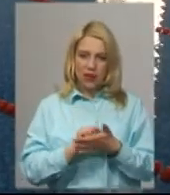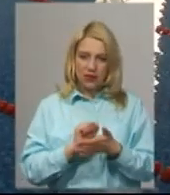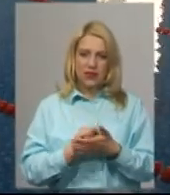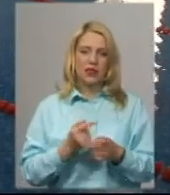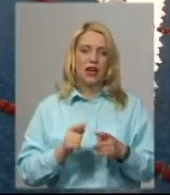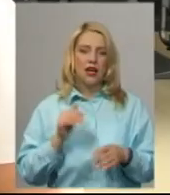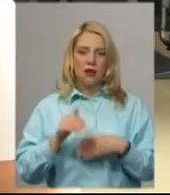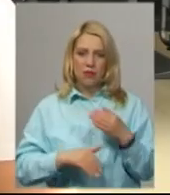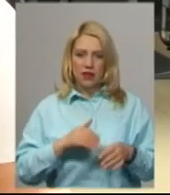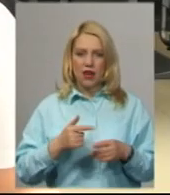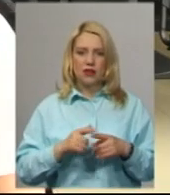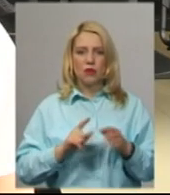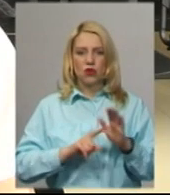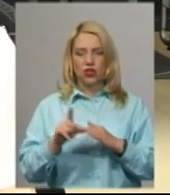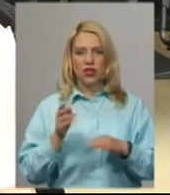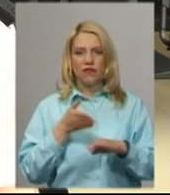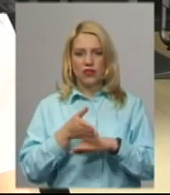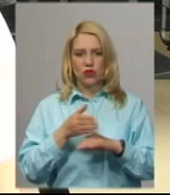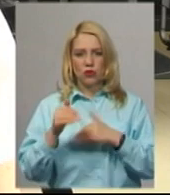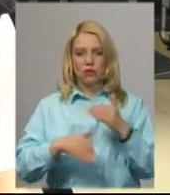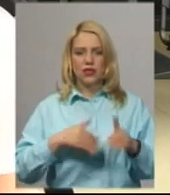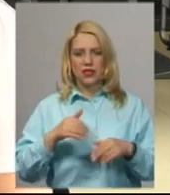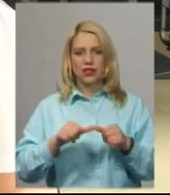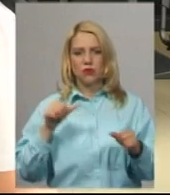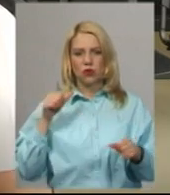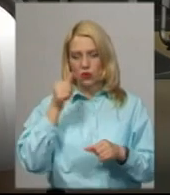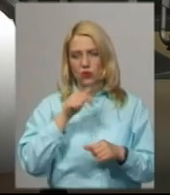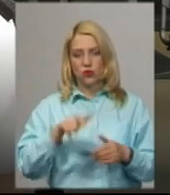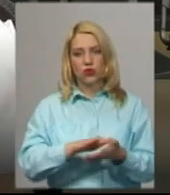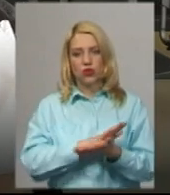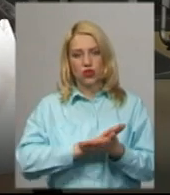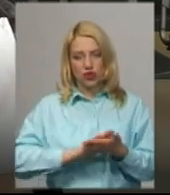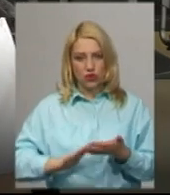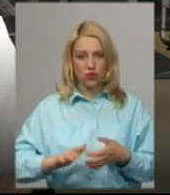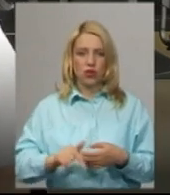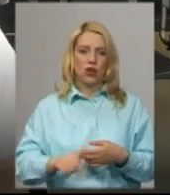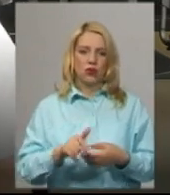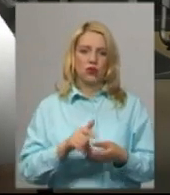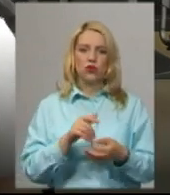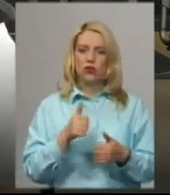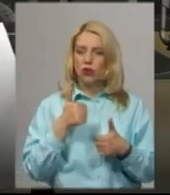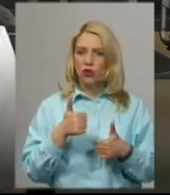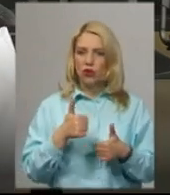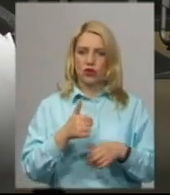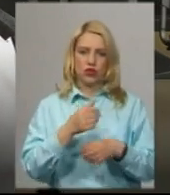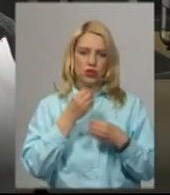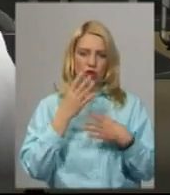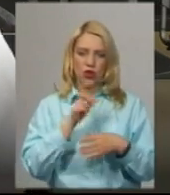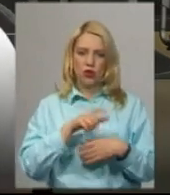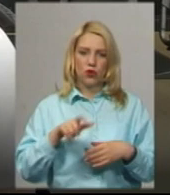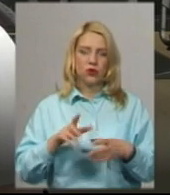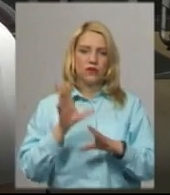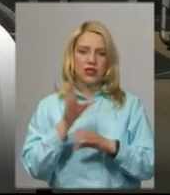відвідувати басейн серпня минулого року. Тут чистенько, дуже хороший робочий персонал, все чудово.